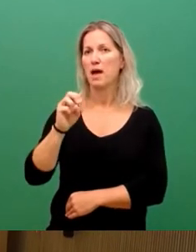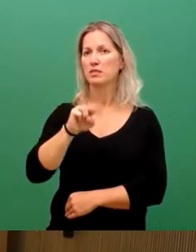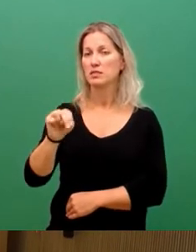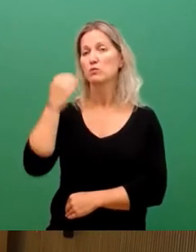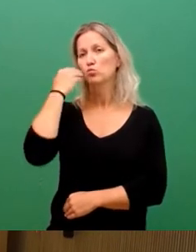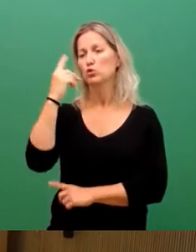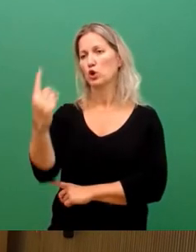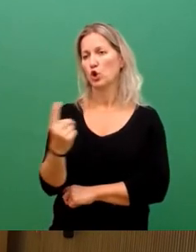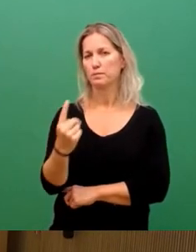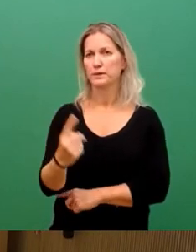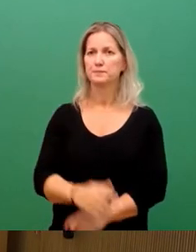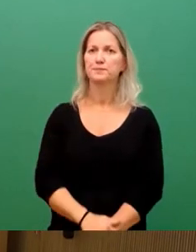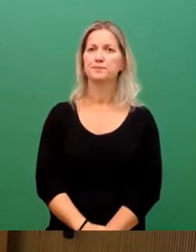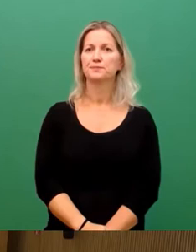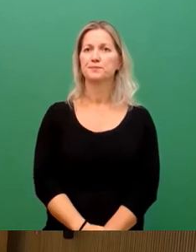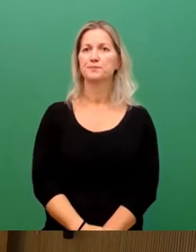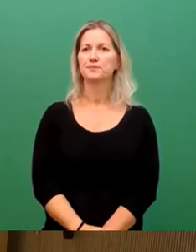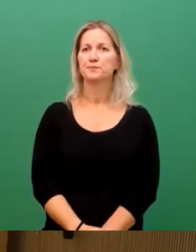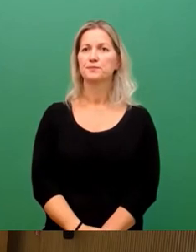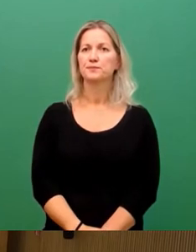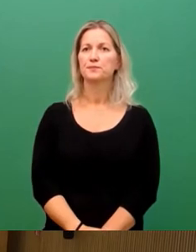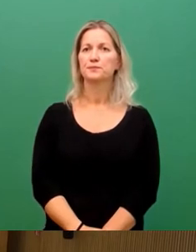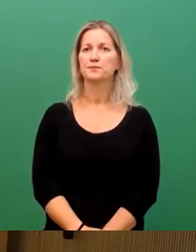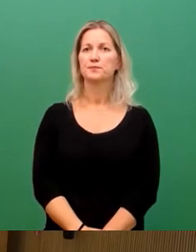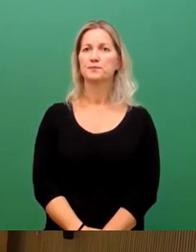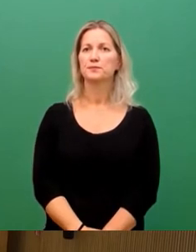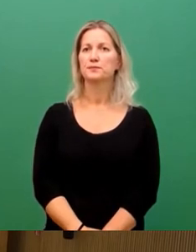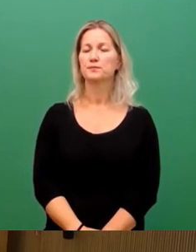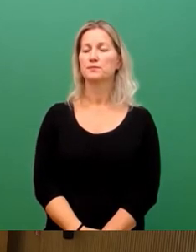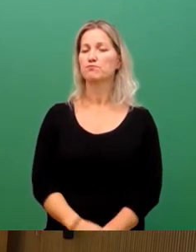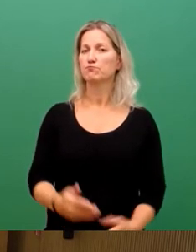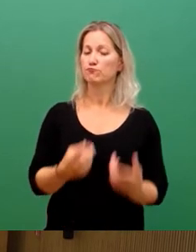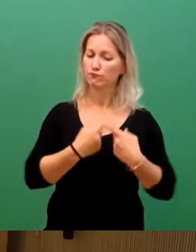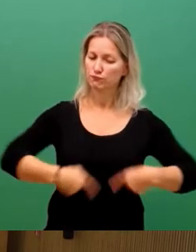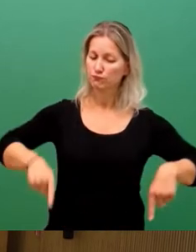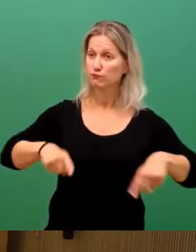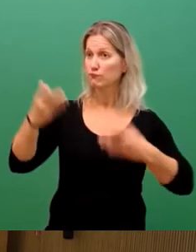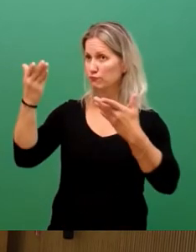bitten und erst einmal in unserem Kreis willkommen heißen.